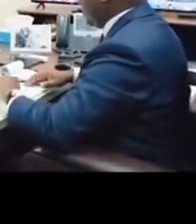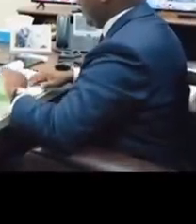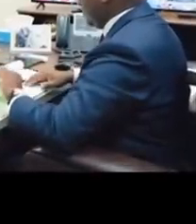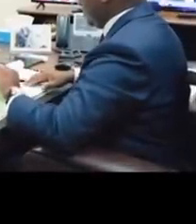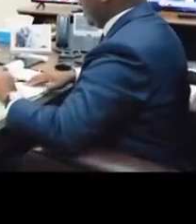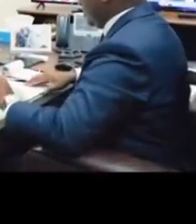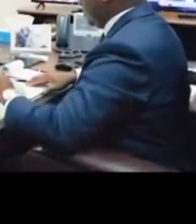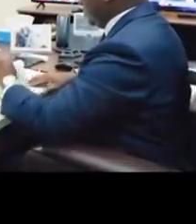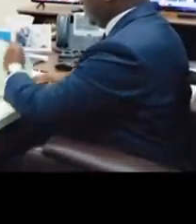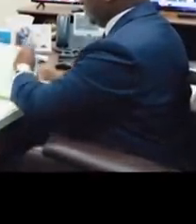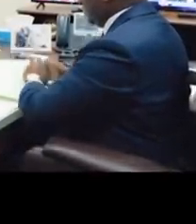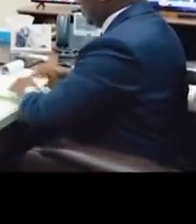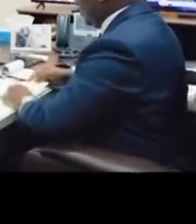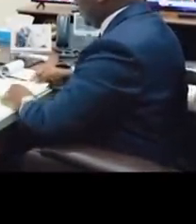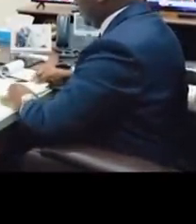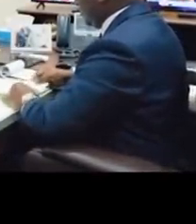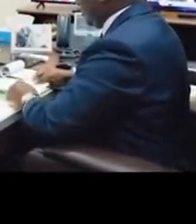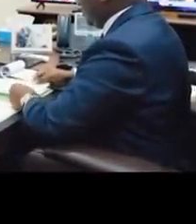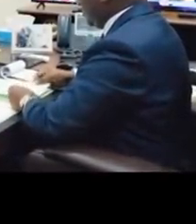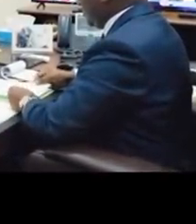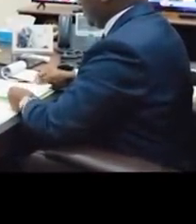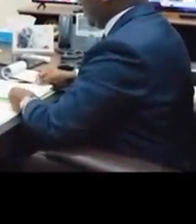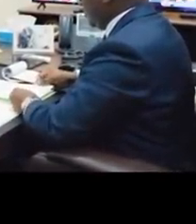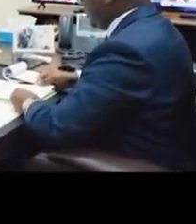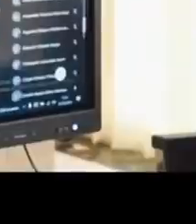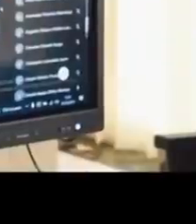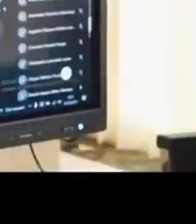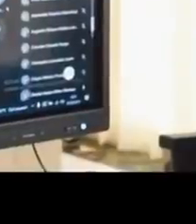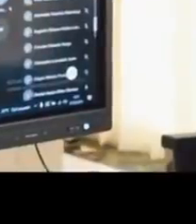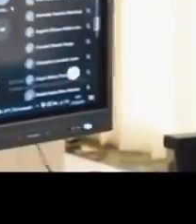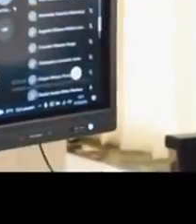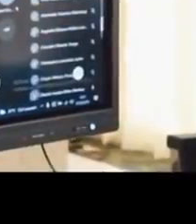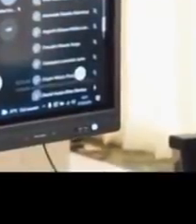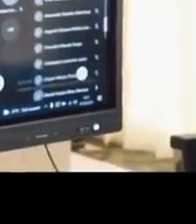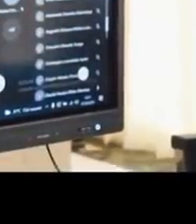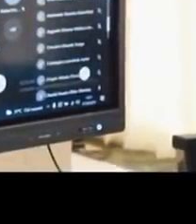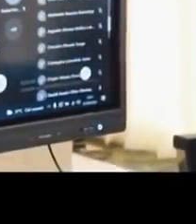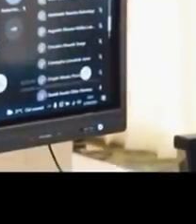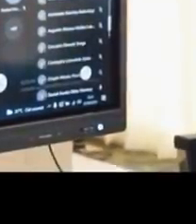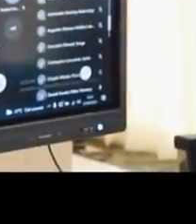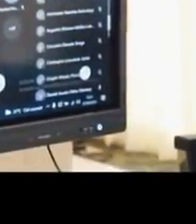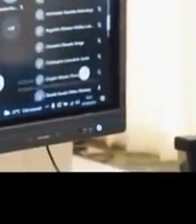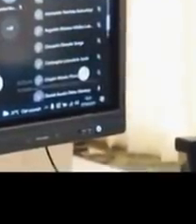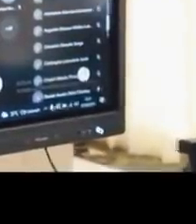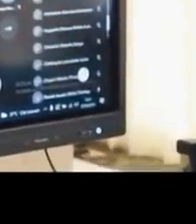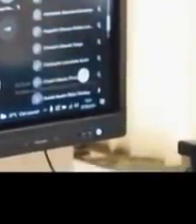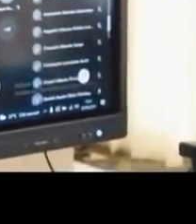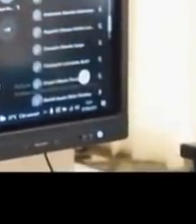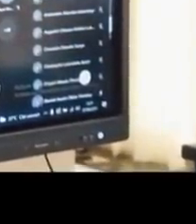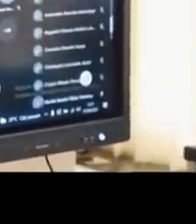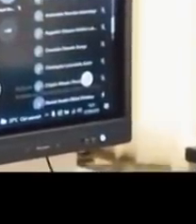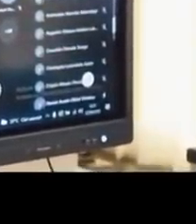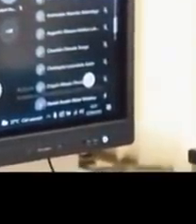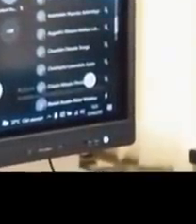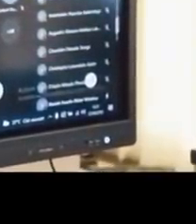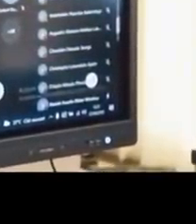où il a présidé plusieurs réunions qui lui ont permis d'être informées de l'évolution de l'état de siège et